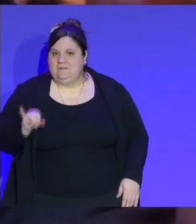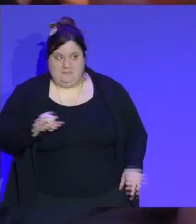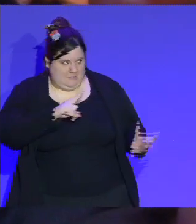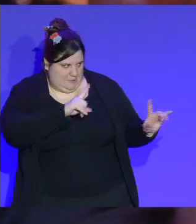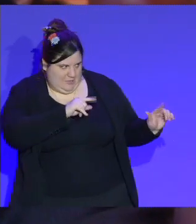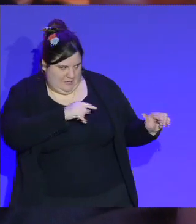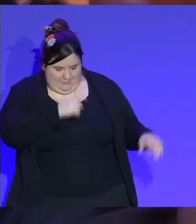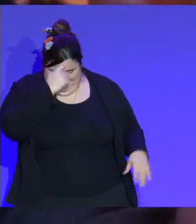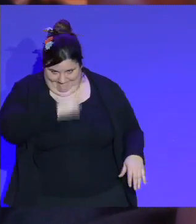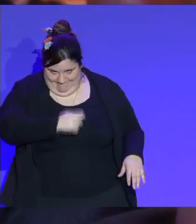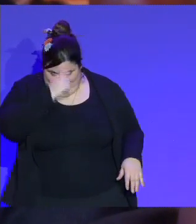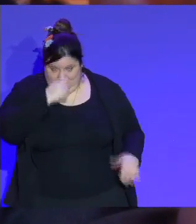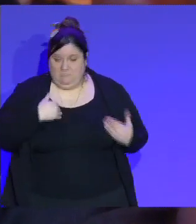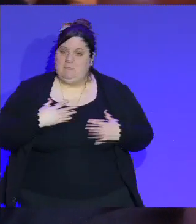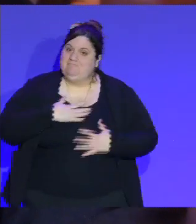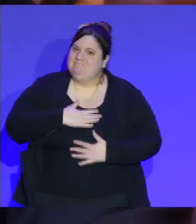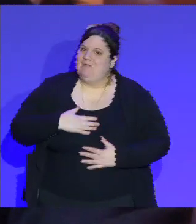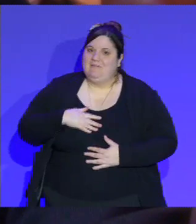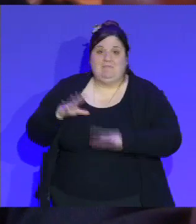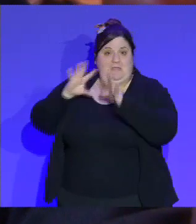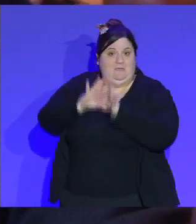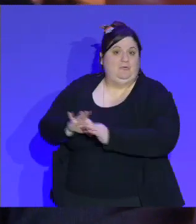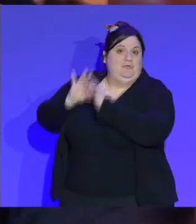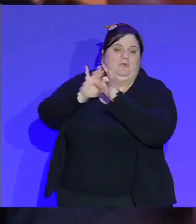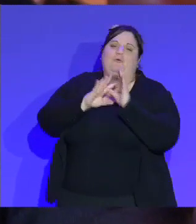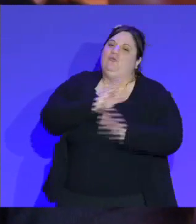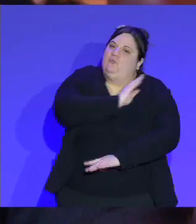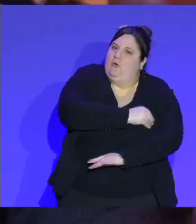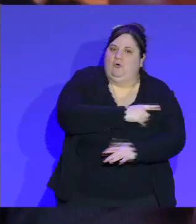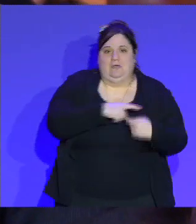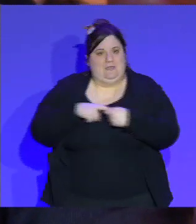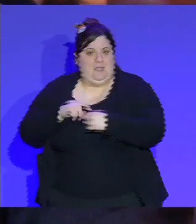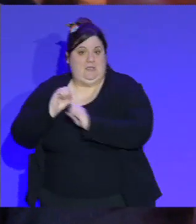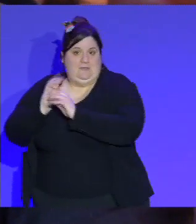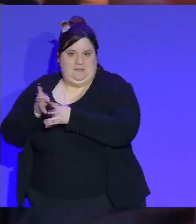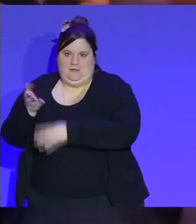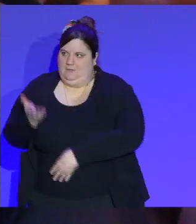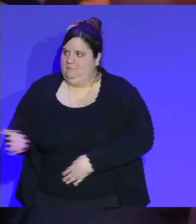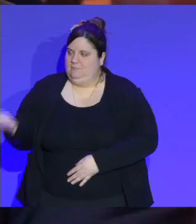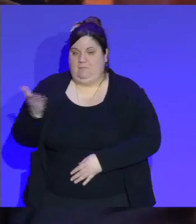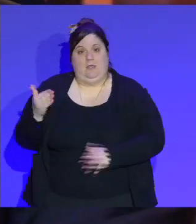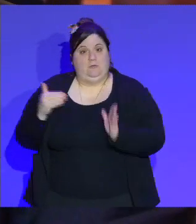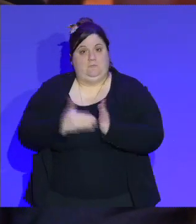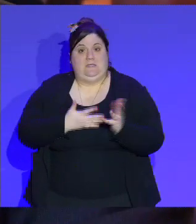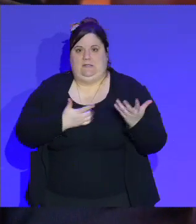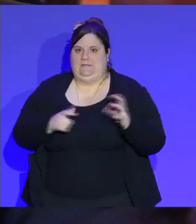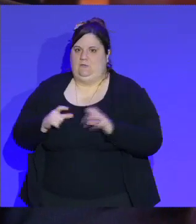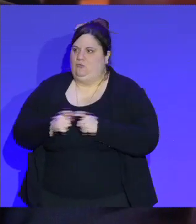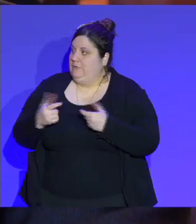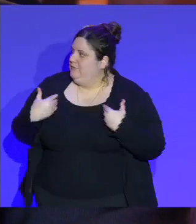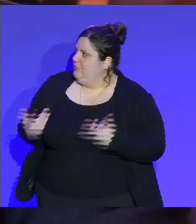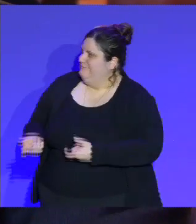-parole des 1 700 entreprises qui composent l'union sport et cycle. Ma question, notre question plutôt porte